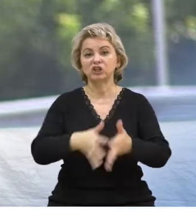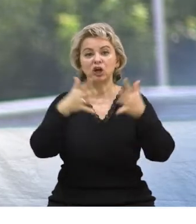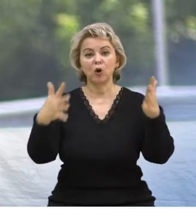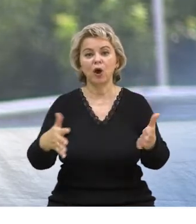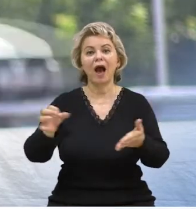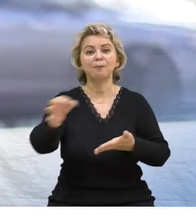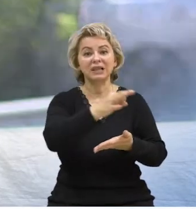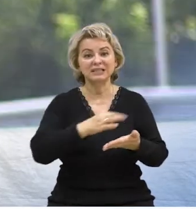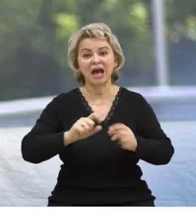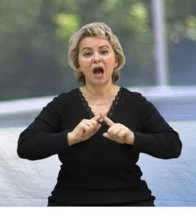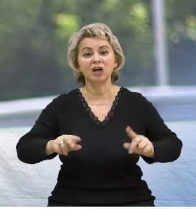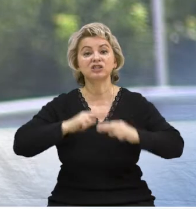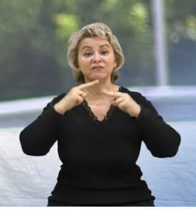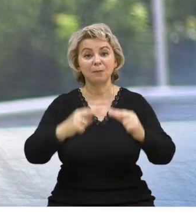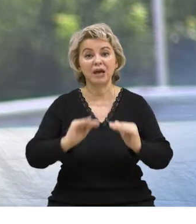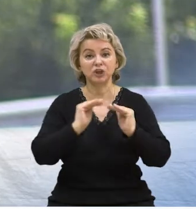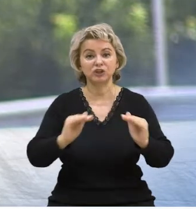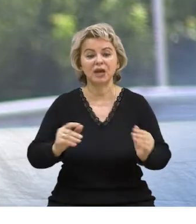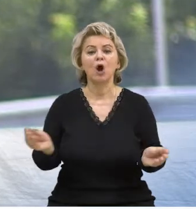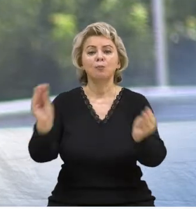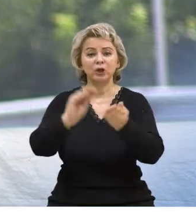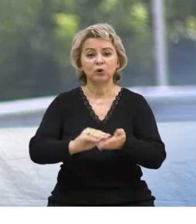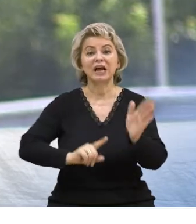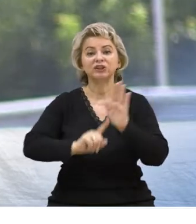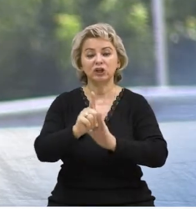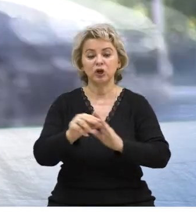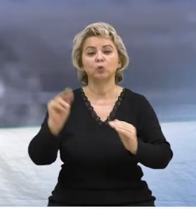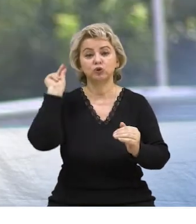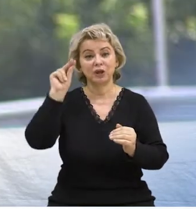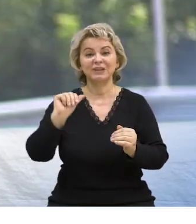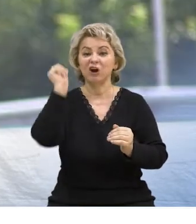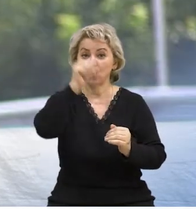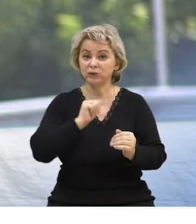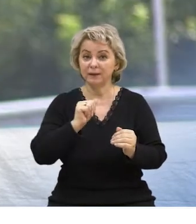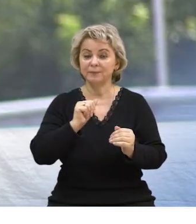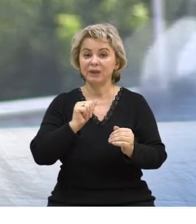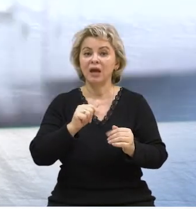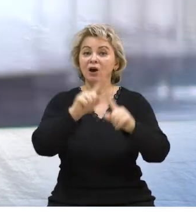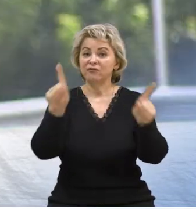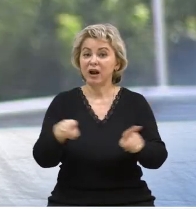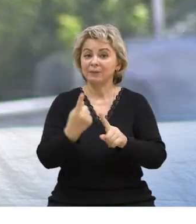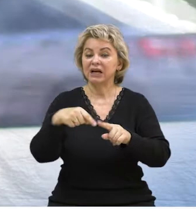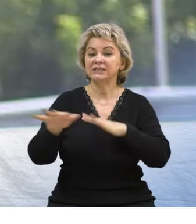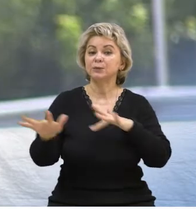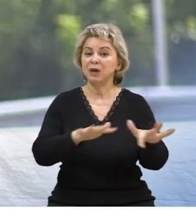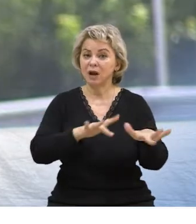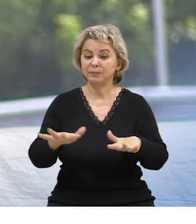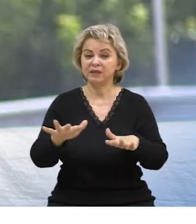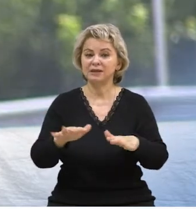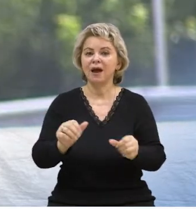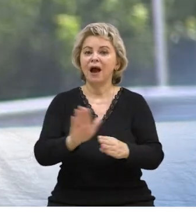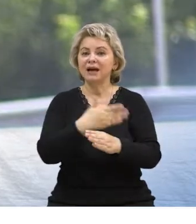началась широкомасштабная областная акция «Внимание, дети!», приуроченная к началу нового учебного года. В рамках данных